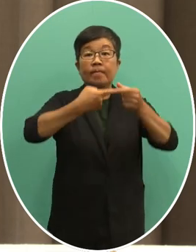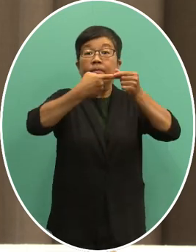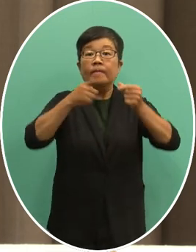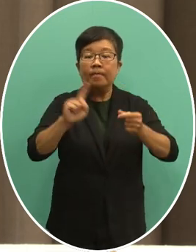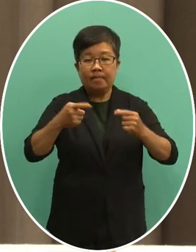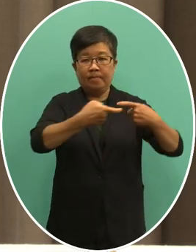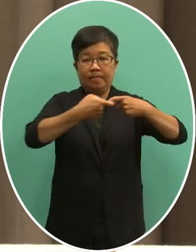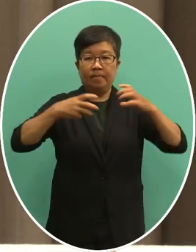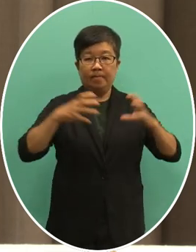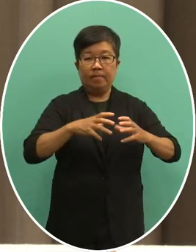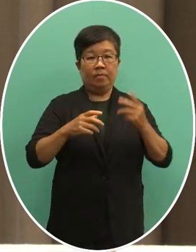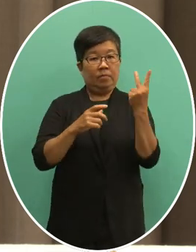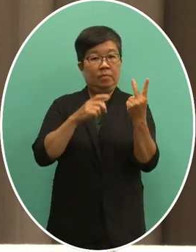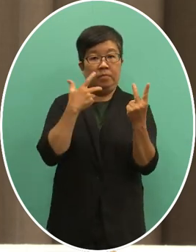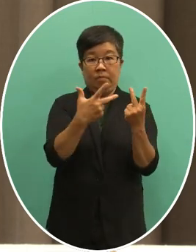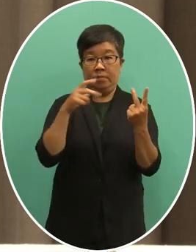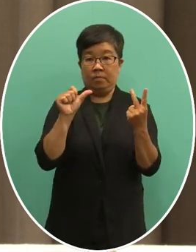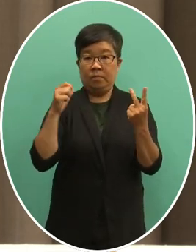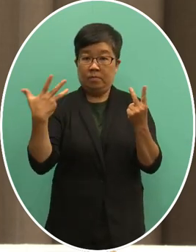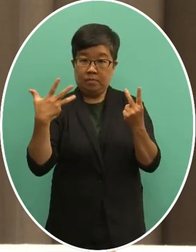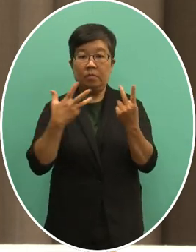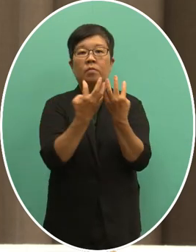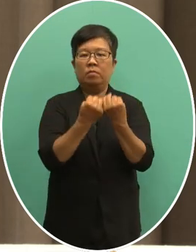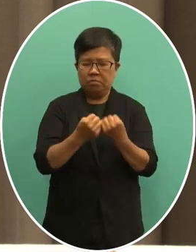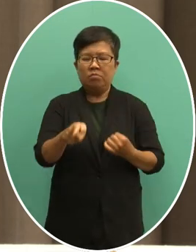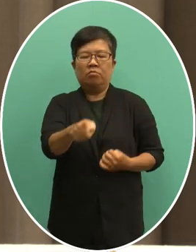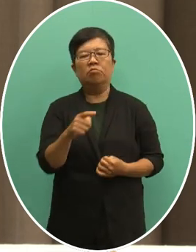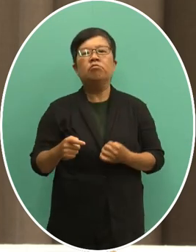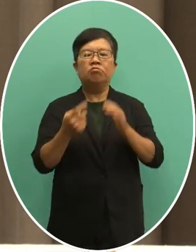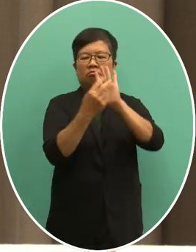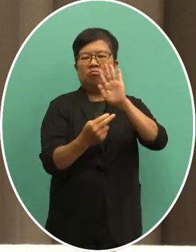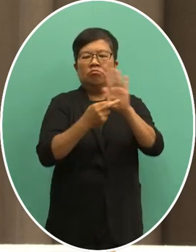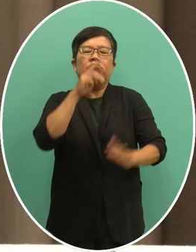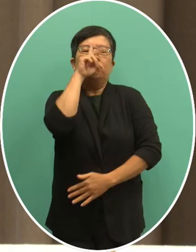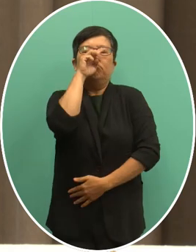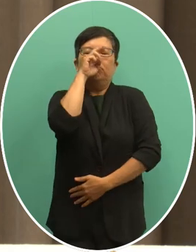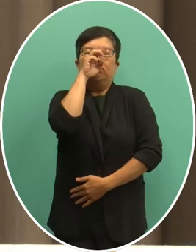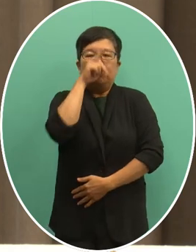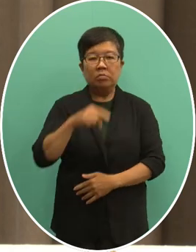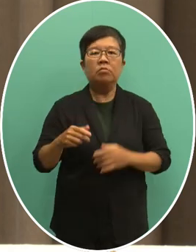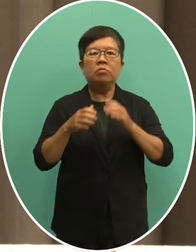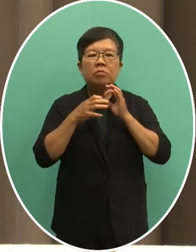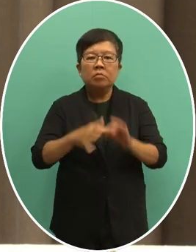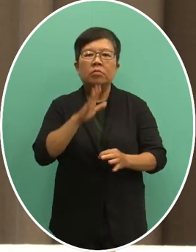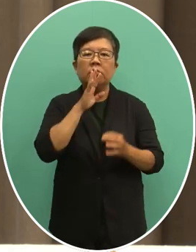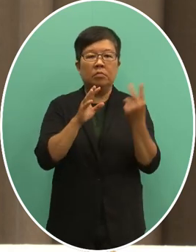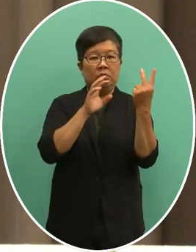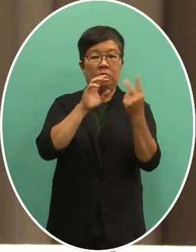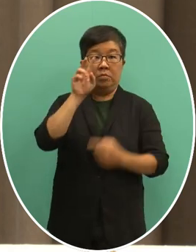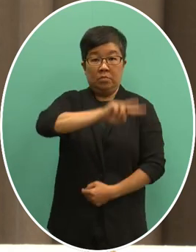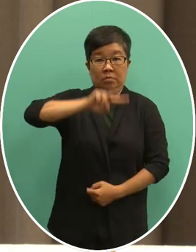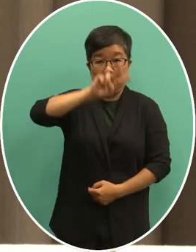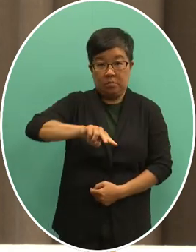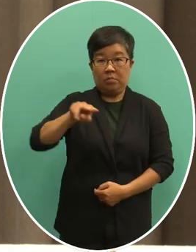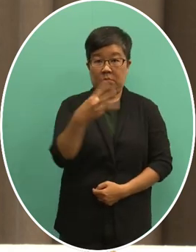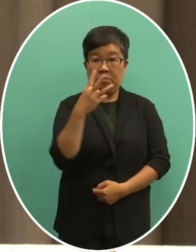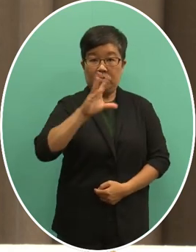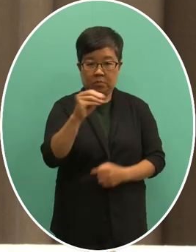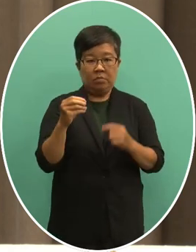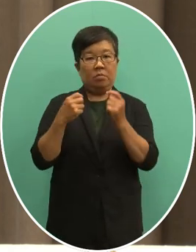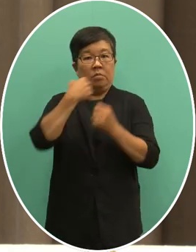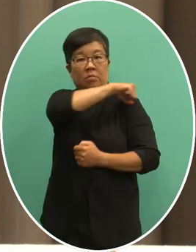合国第2758号决议遭受错误的诠释以致2300万的台湾人民